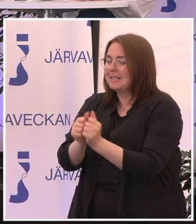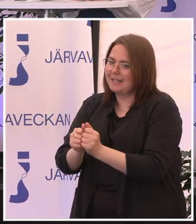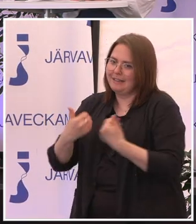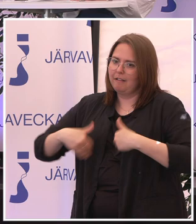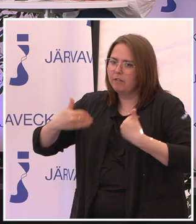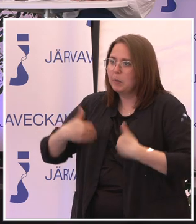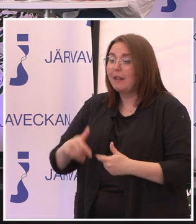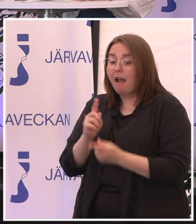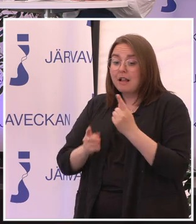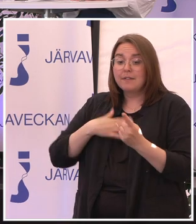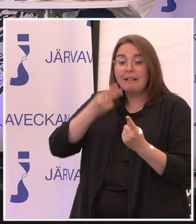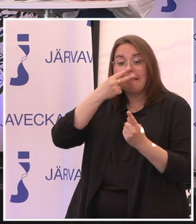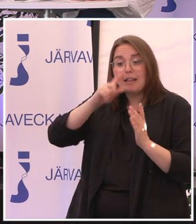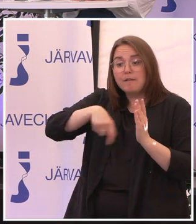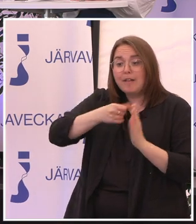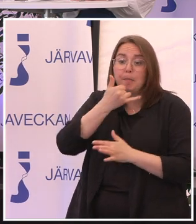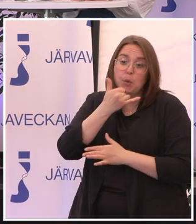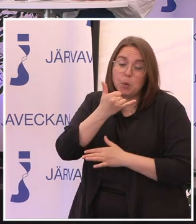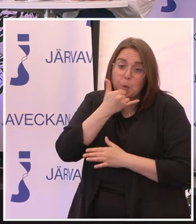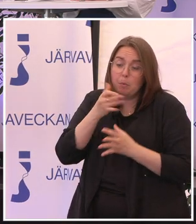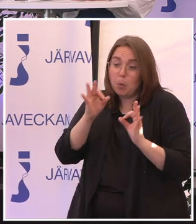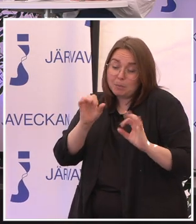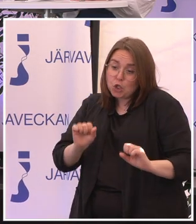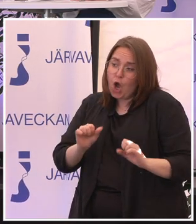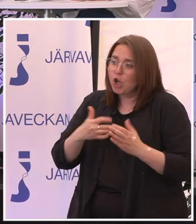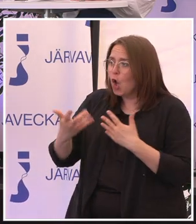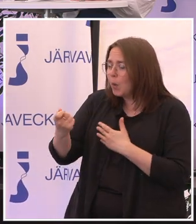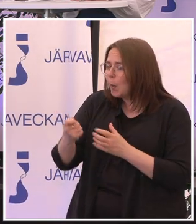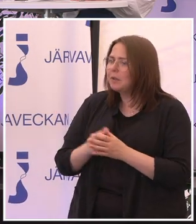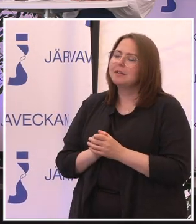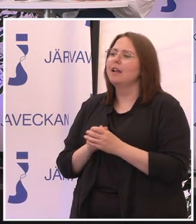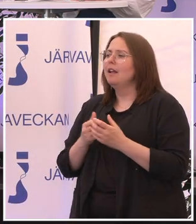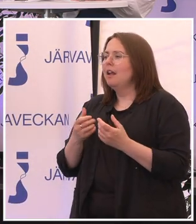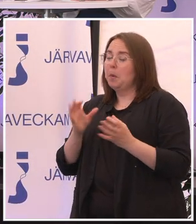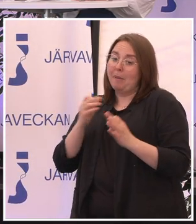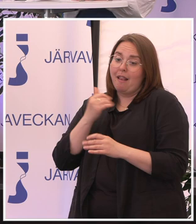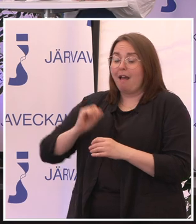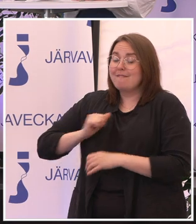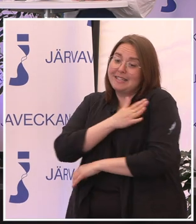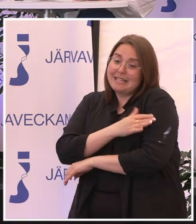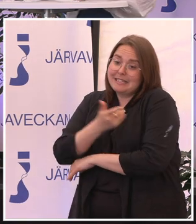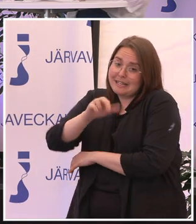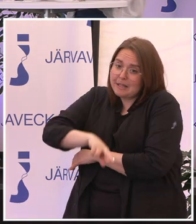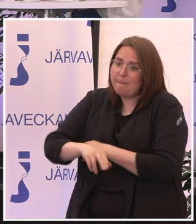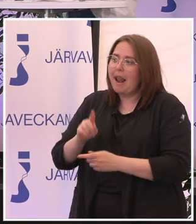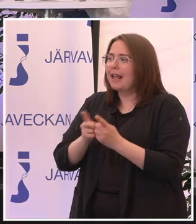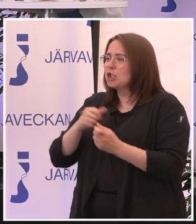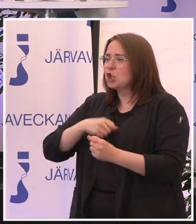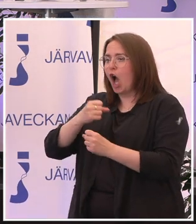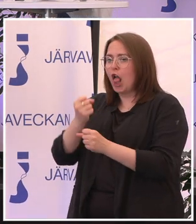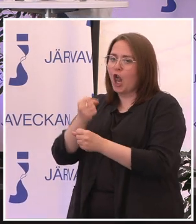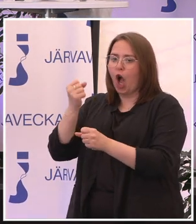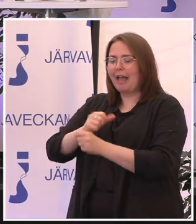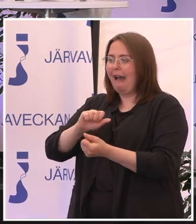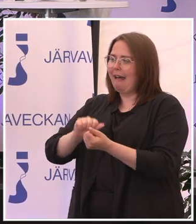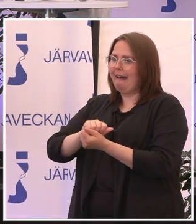Man kanske vill titta på en film på Youtube, hur du gör någonting. Använder en tjänst. Kanske ska laga diskmaskinen, jag